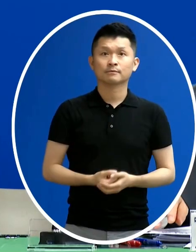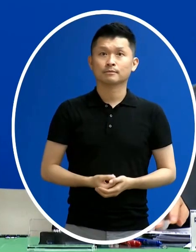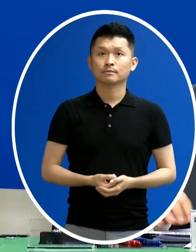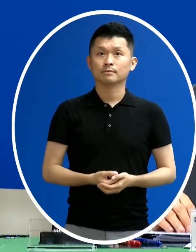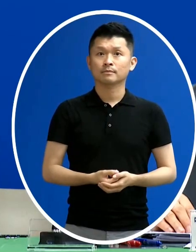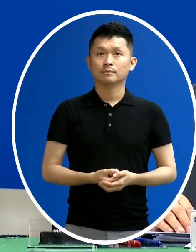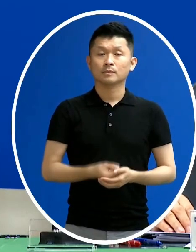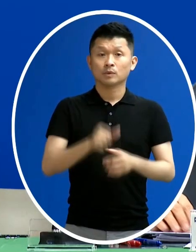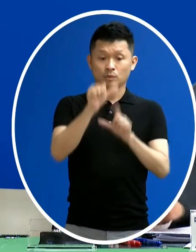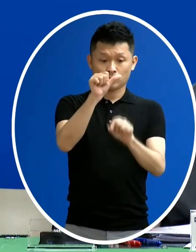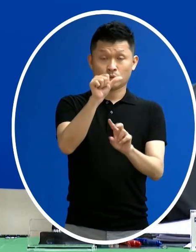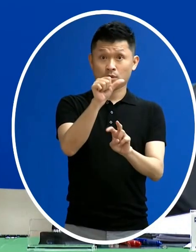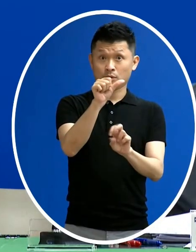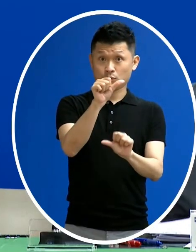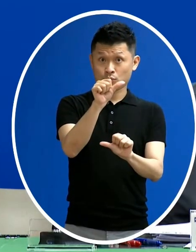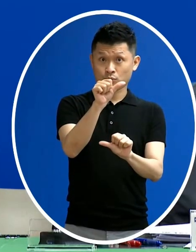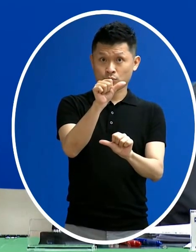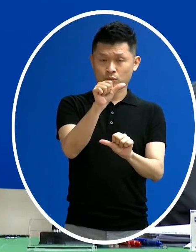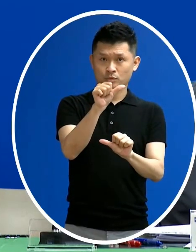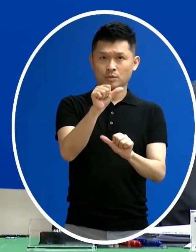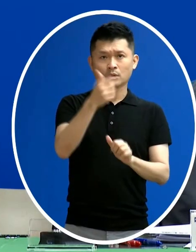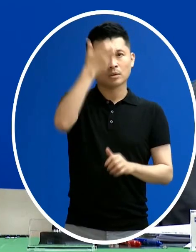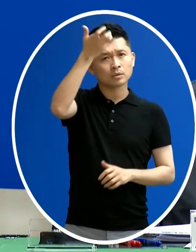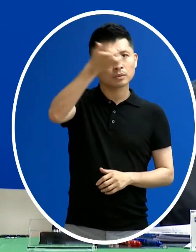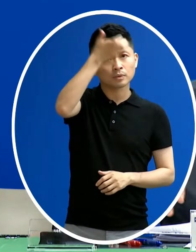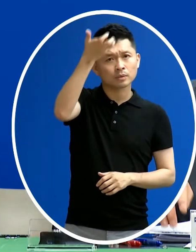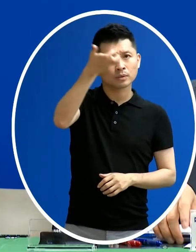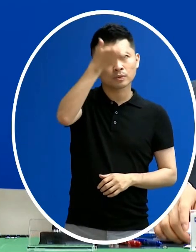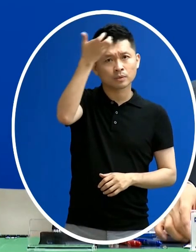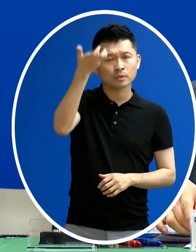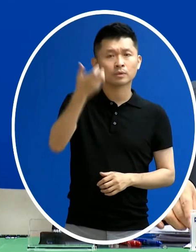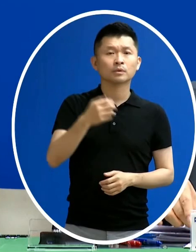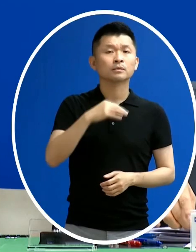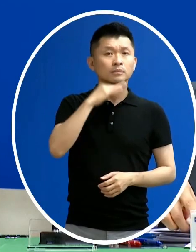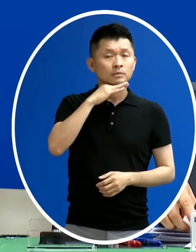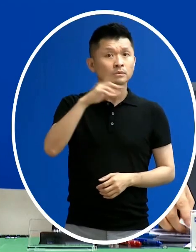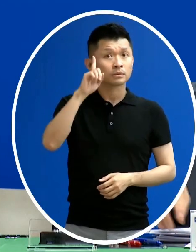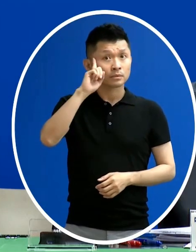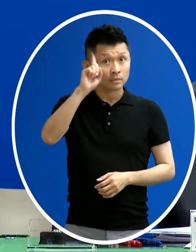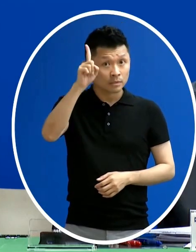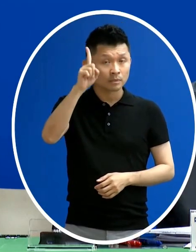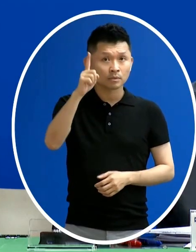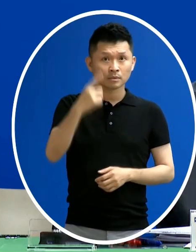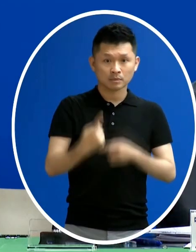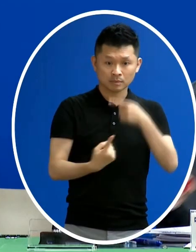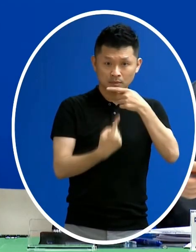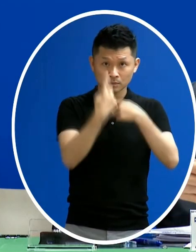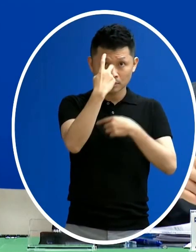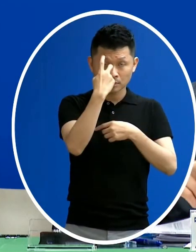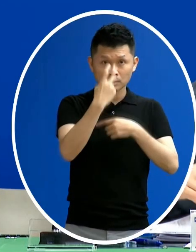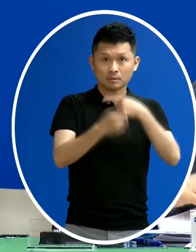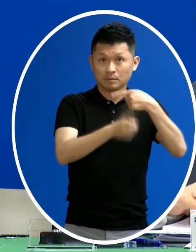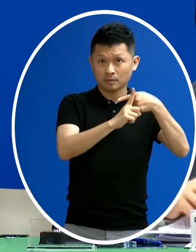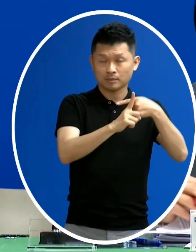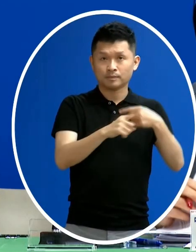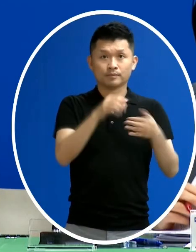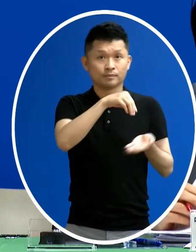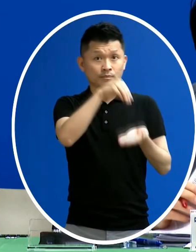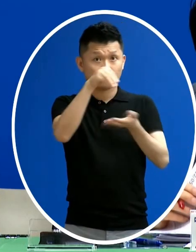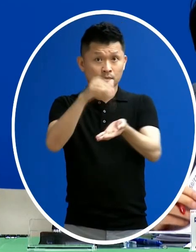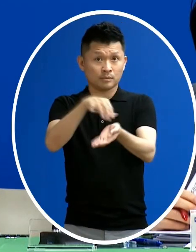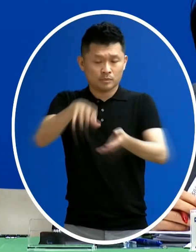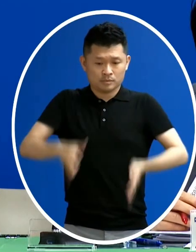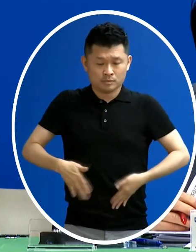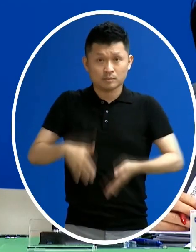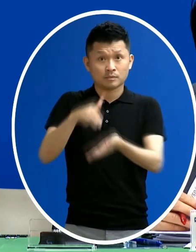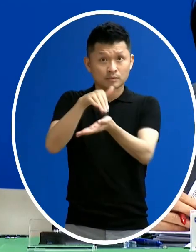這次是在5月25號的時候有出現發燒那隔天檢驗陽性 那隔天也帶到臺大對不起 帶到醫院的